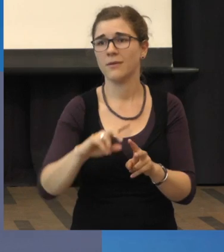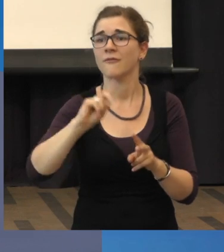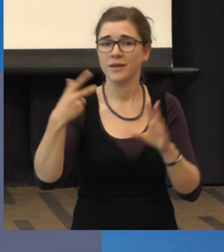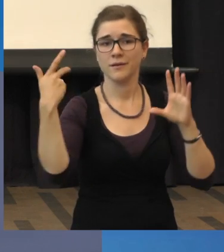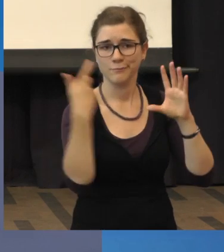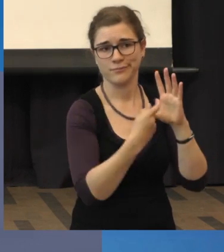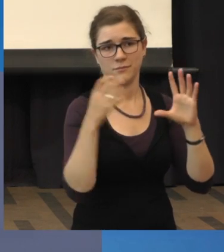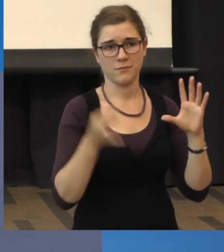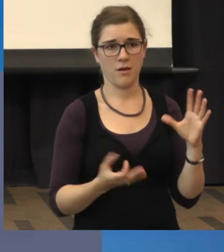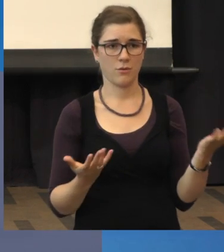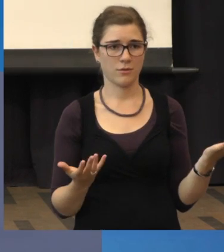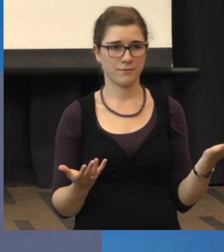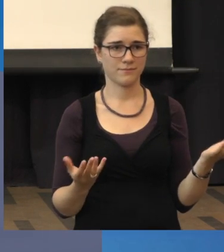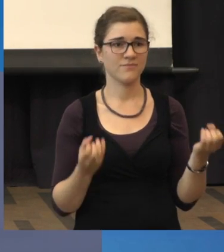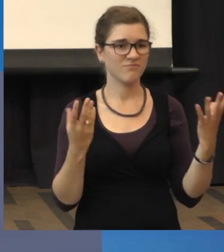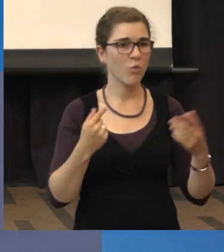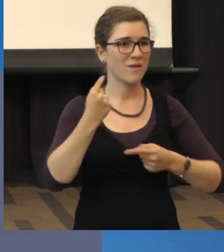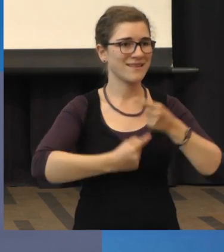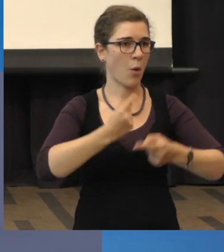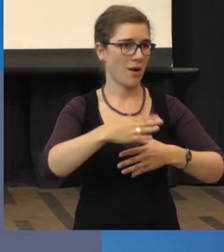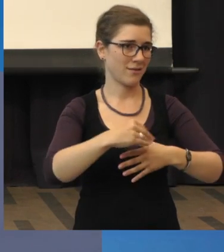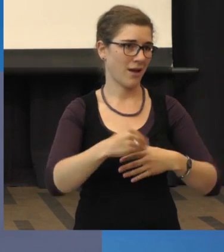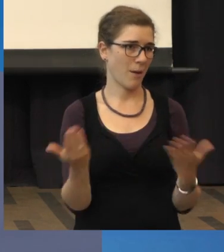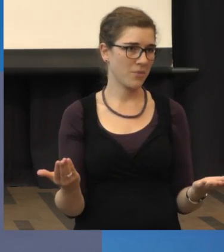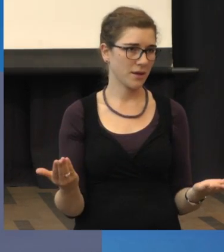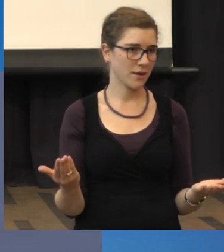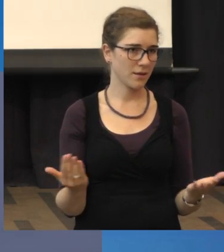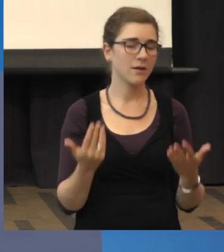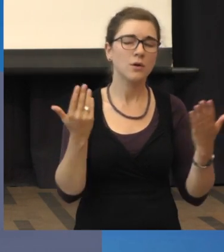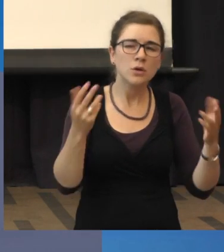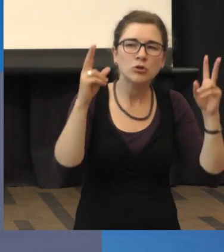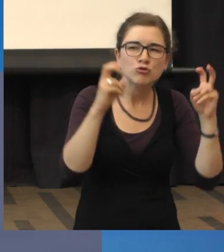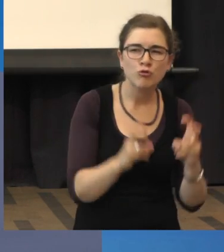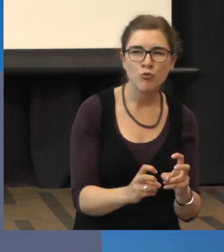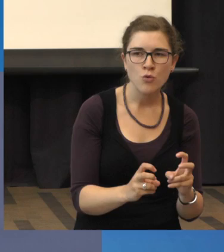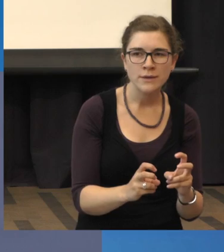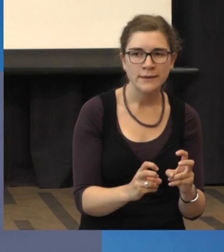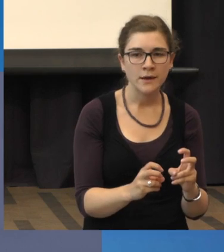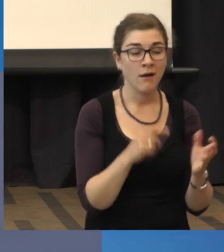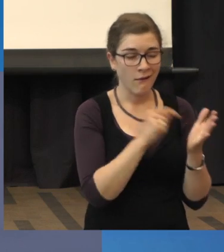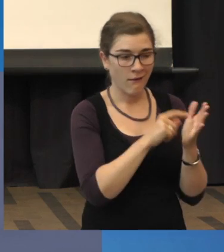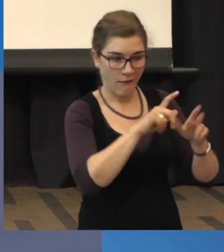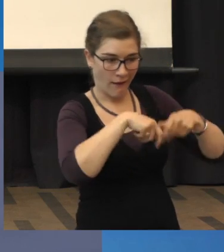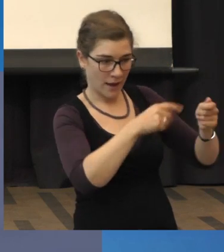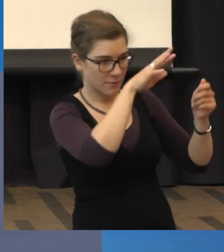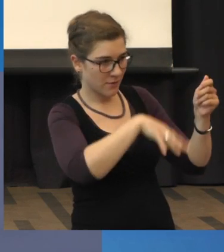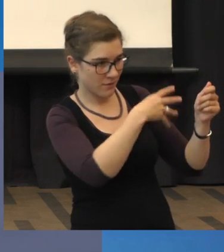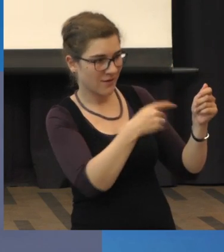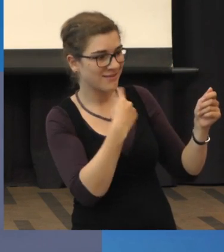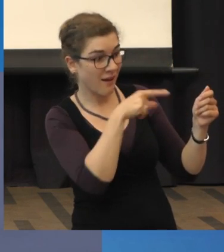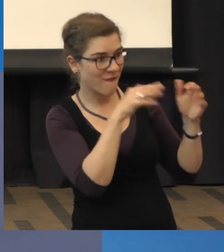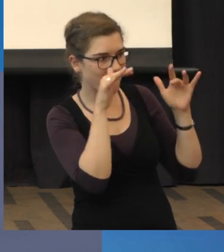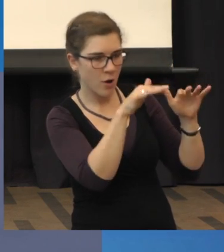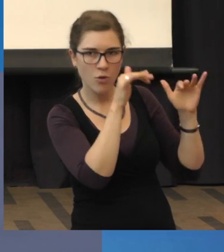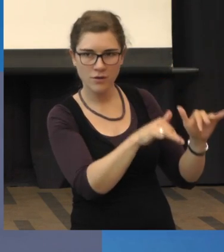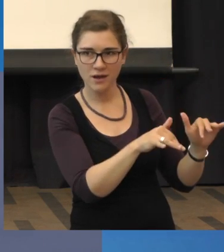Letztendlich ist es eine Dauertherapie. Und die Studie, die gezeigt hat, dass das wirkt, die ist so angelegt